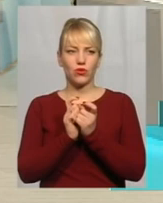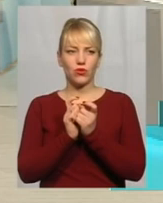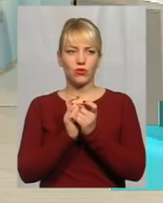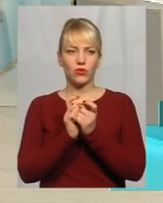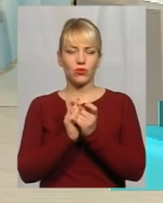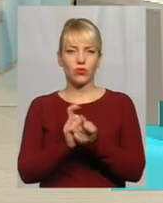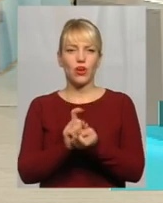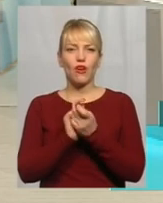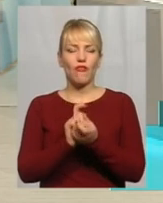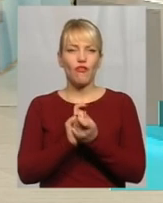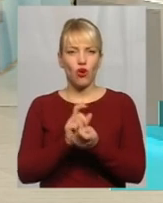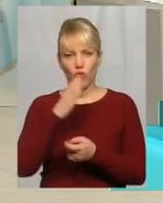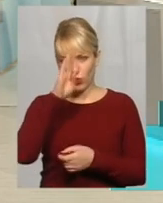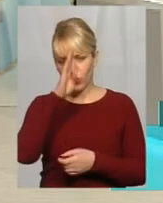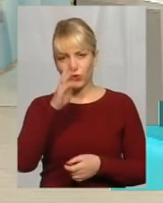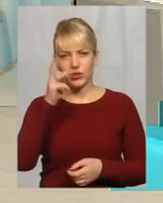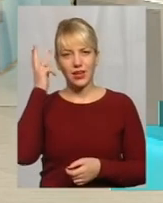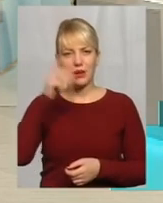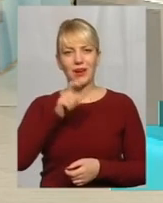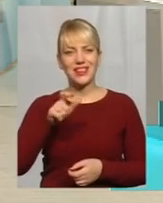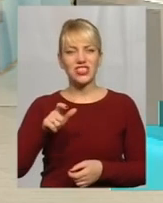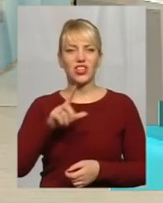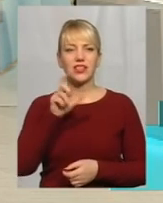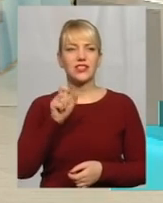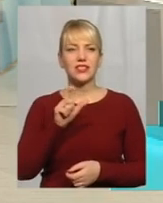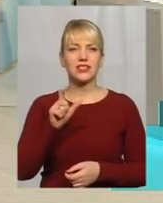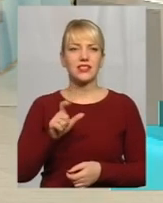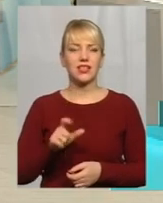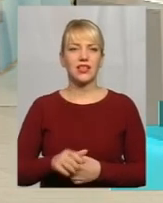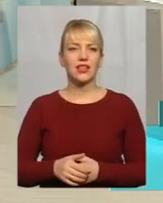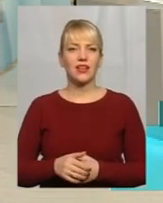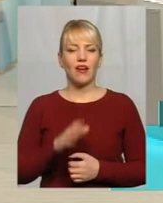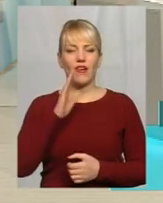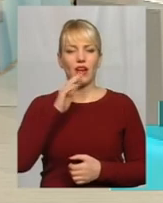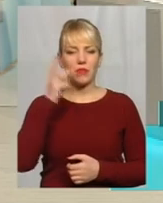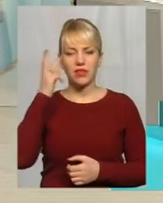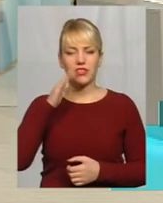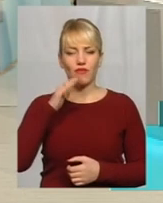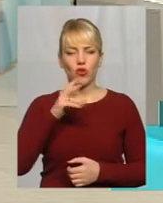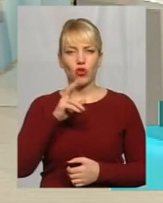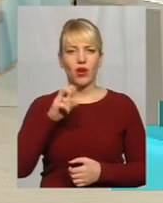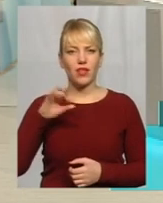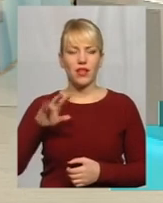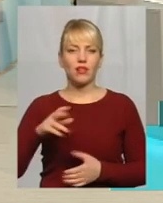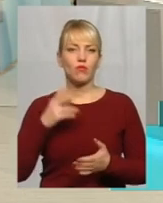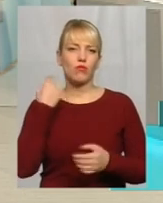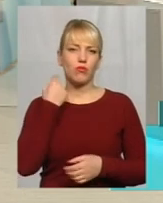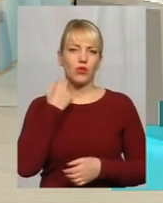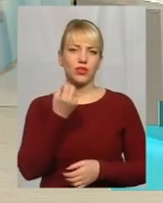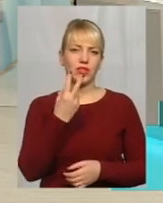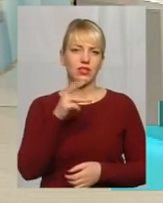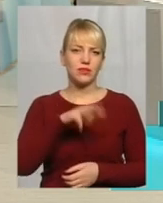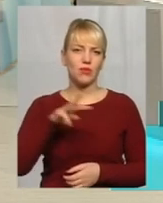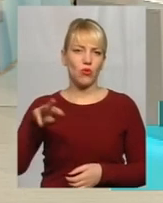в міського доканалу? Ну, хмельничани заборгували порядка 12 мільйонів за надані послуги МКП